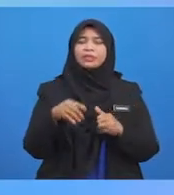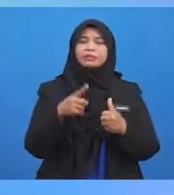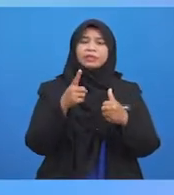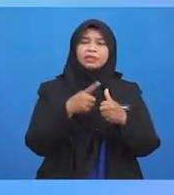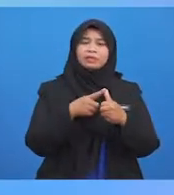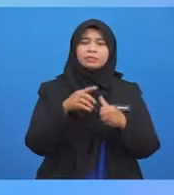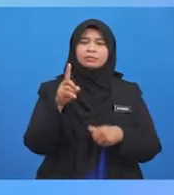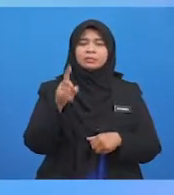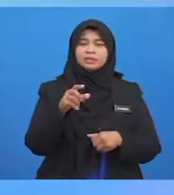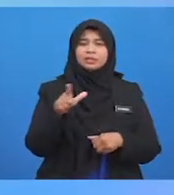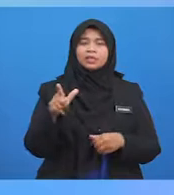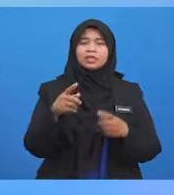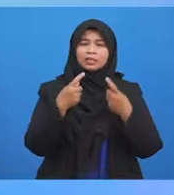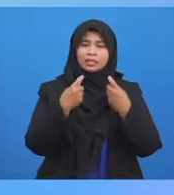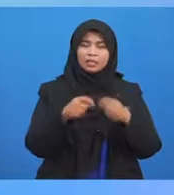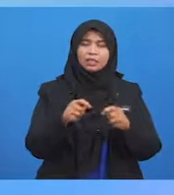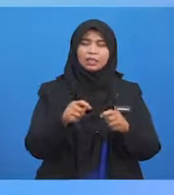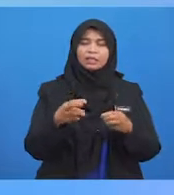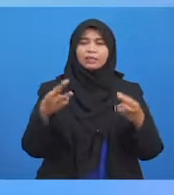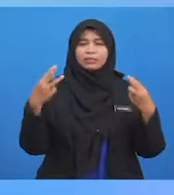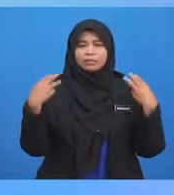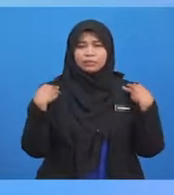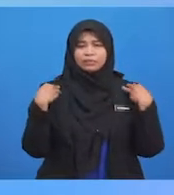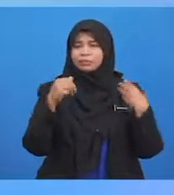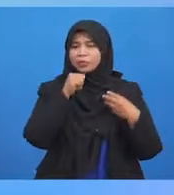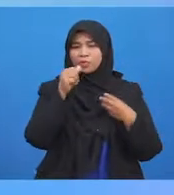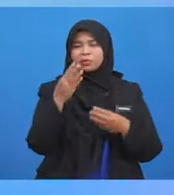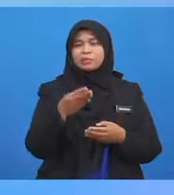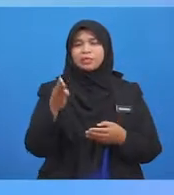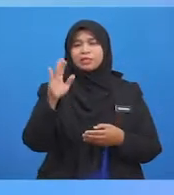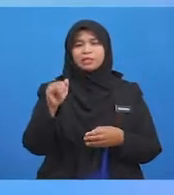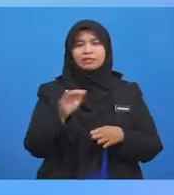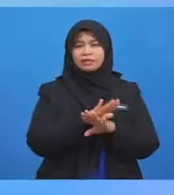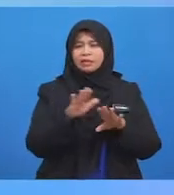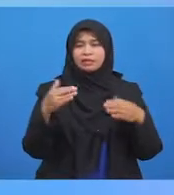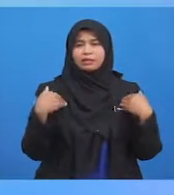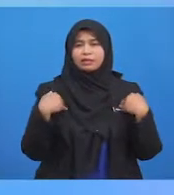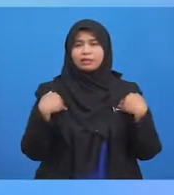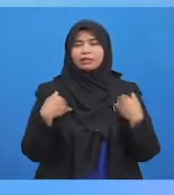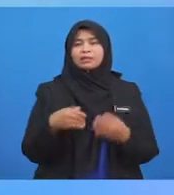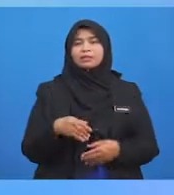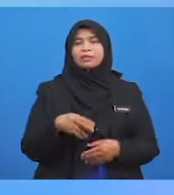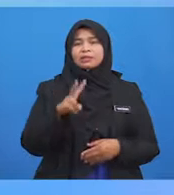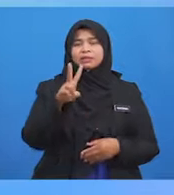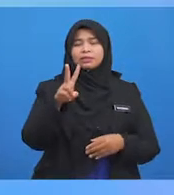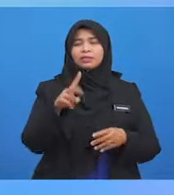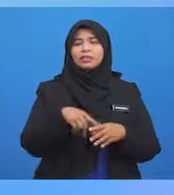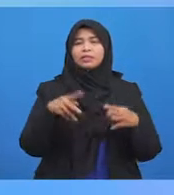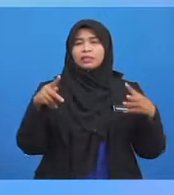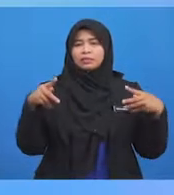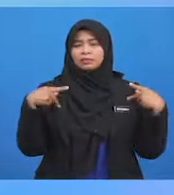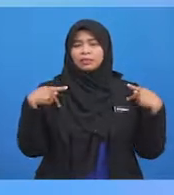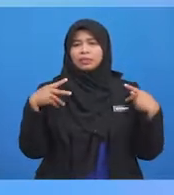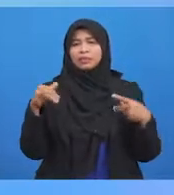telah wujud Bukan barang yang tiada Kedua Dimiliki oleh penjual